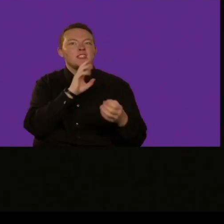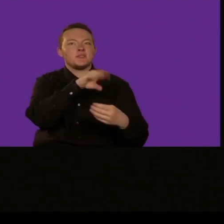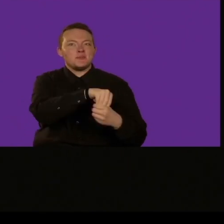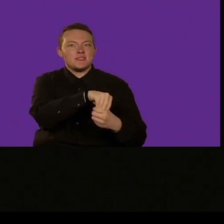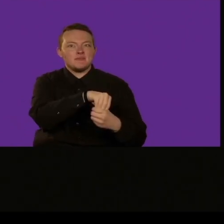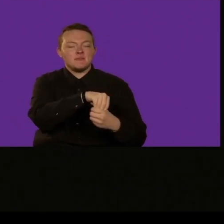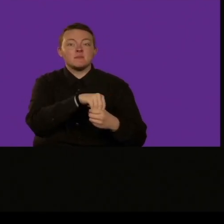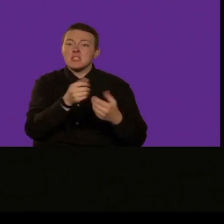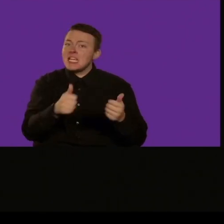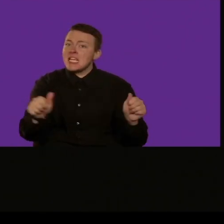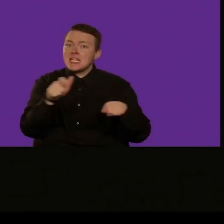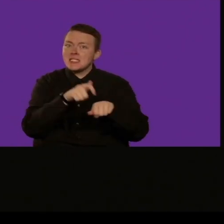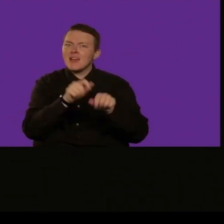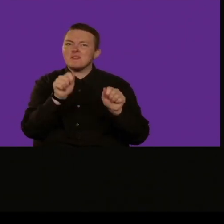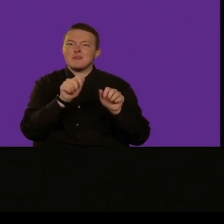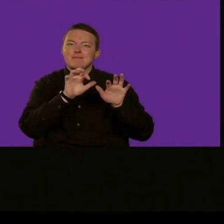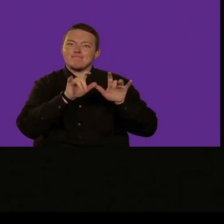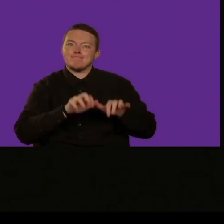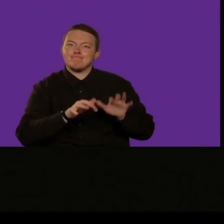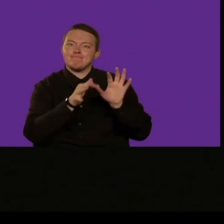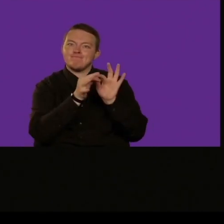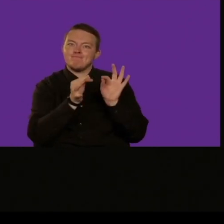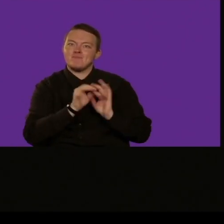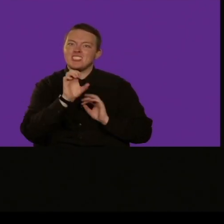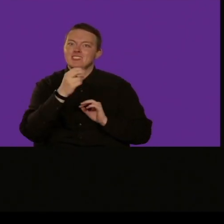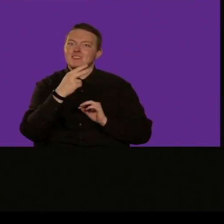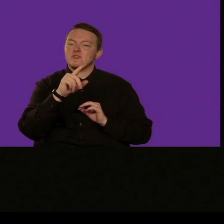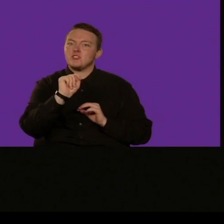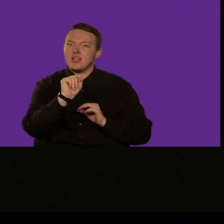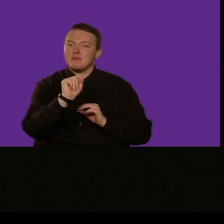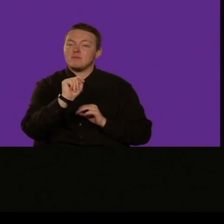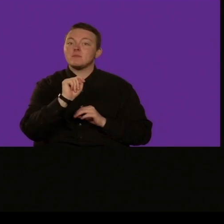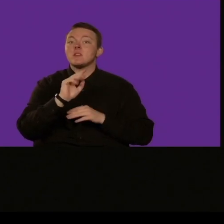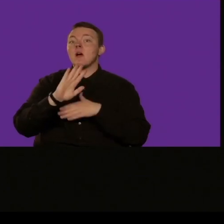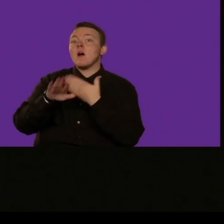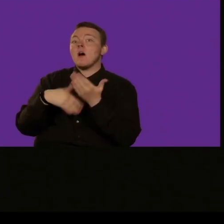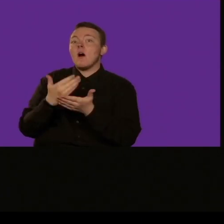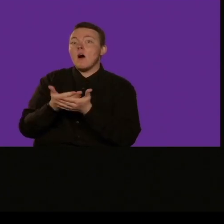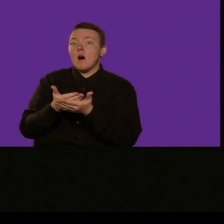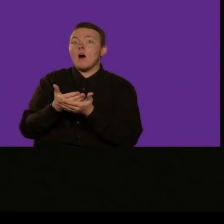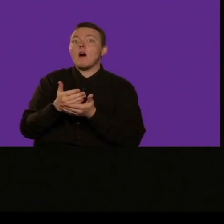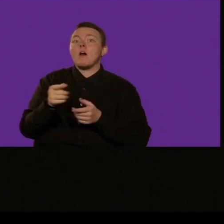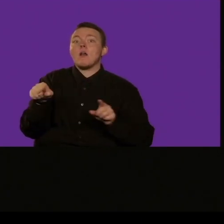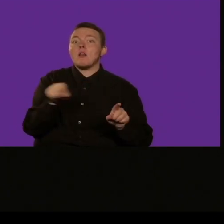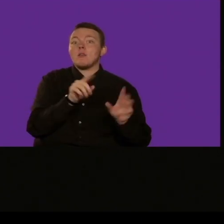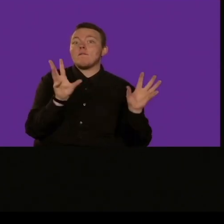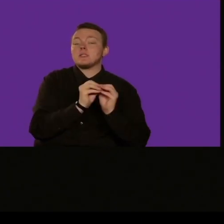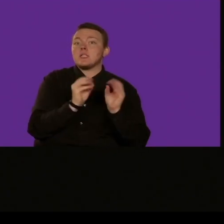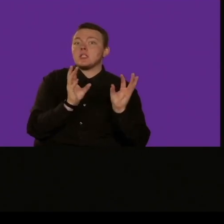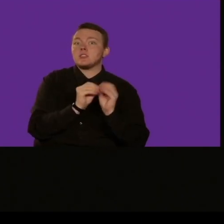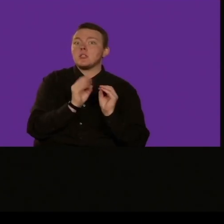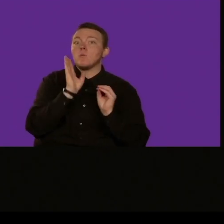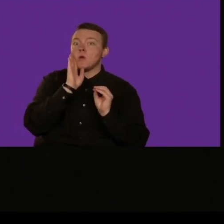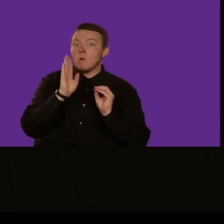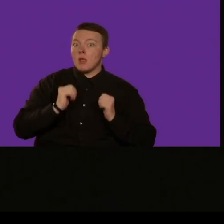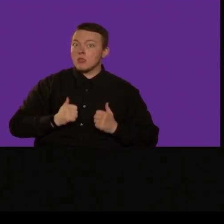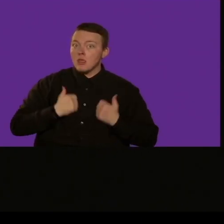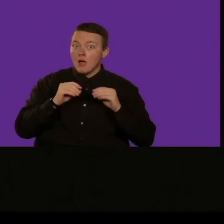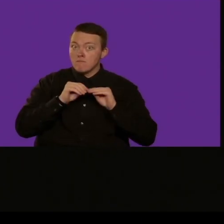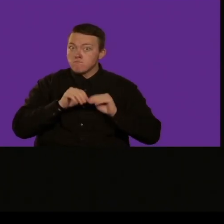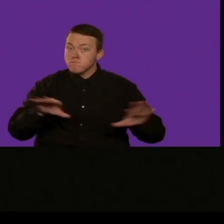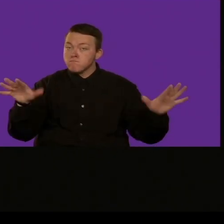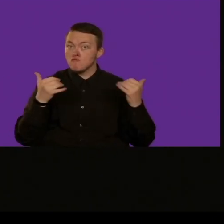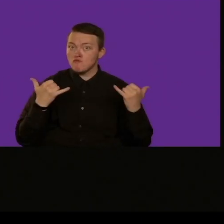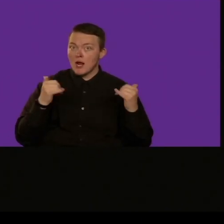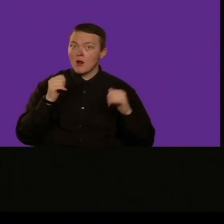noi e più avanti disponibili spero che voi godiate di questi incontri come consiglio guardate voi l